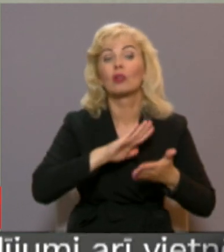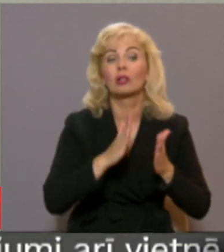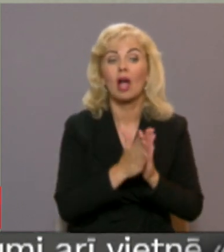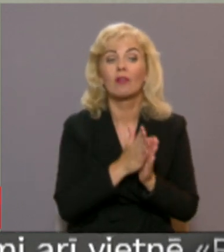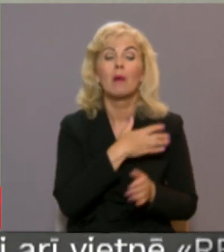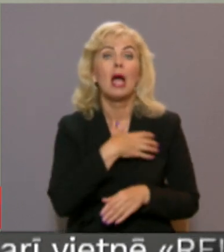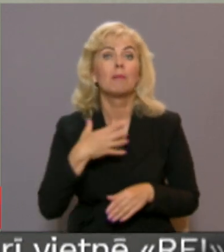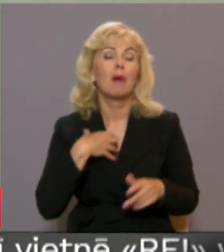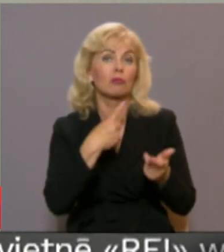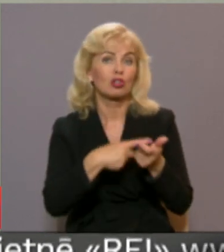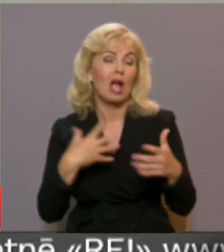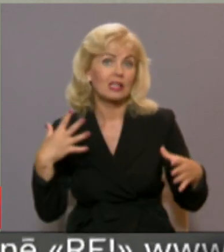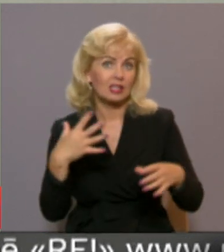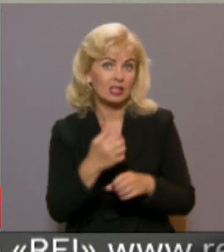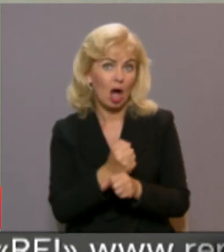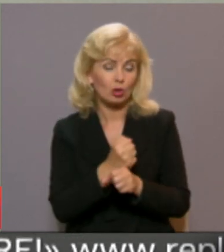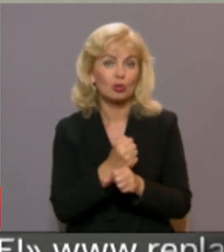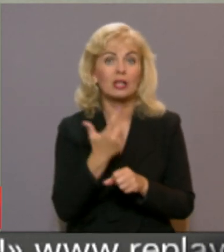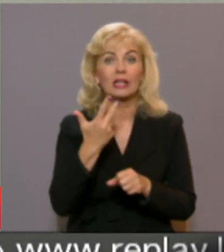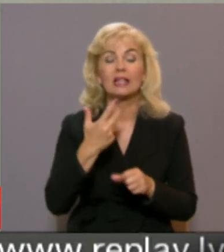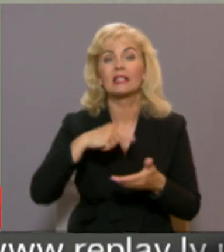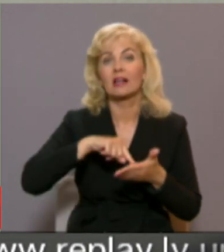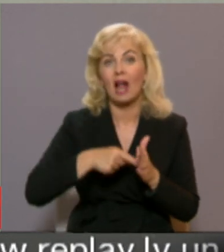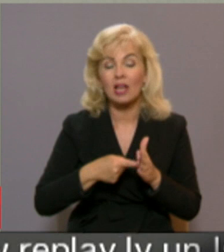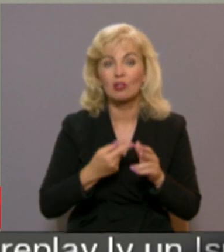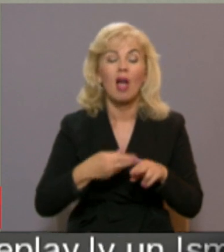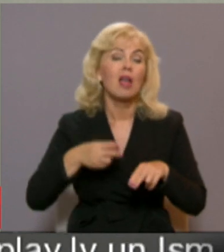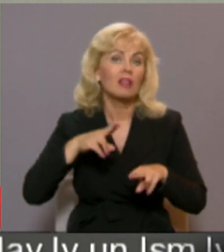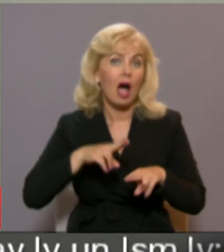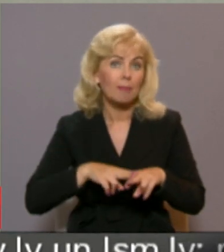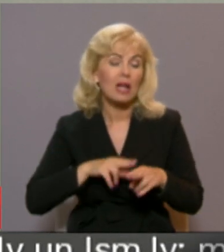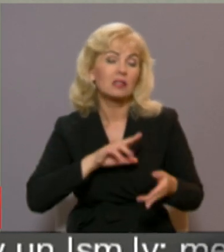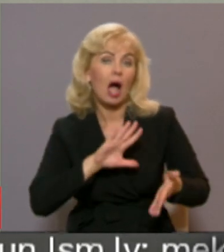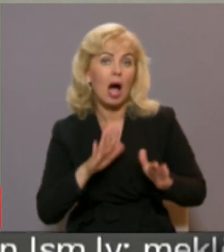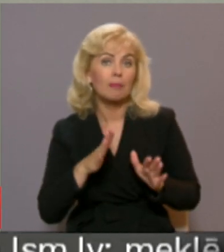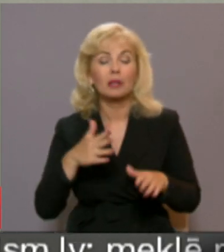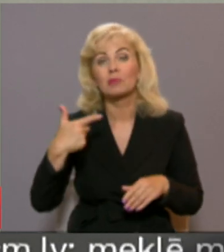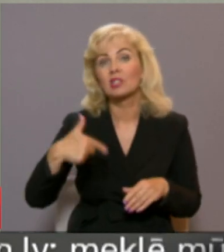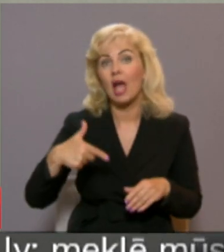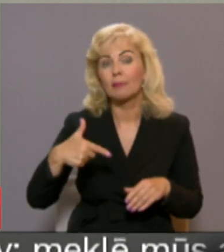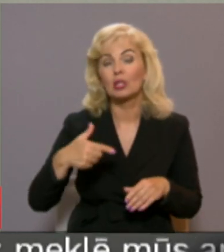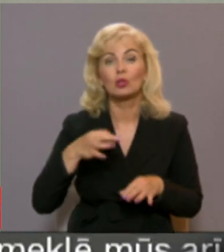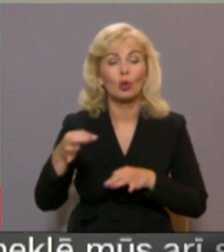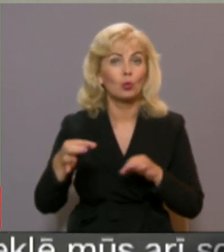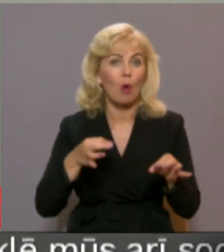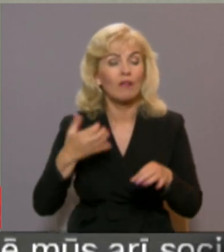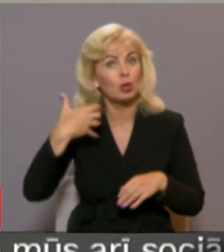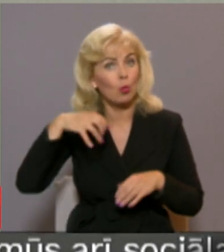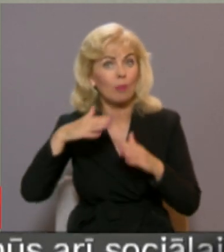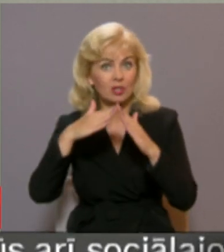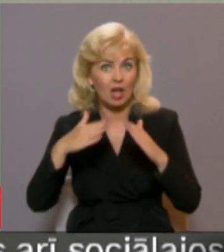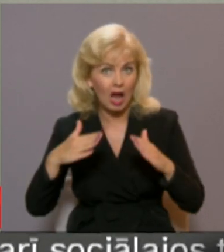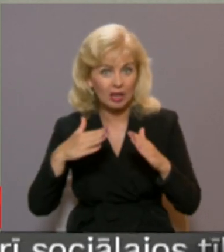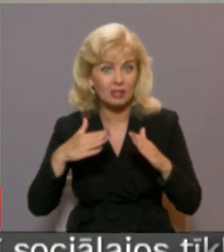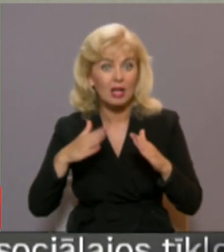pašvaldības skaits sarudz apmēram par trīs reizēm, un tādējādi arī apmēram 70 novada domju ēkas ir